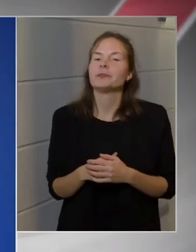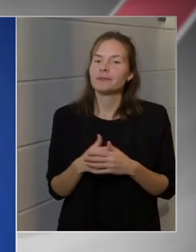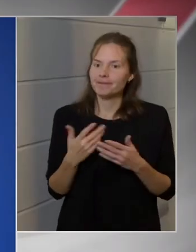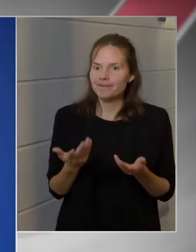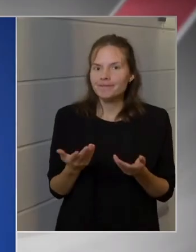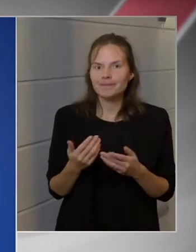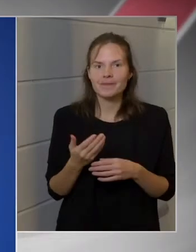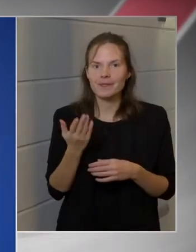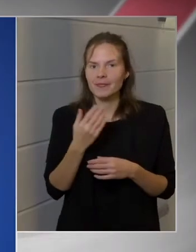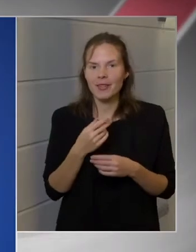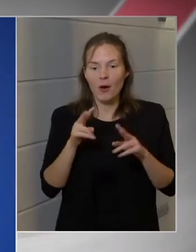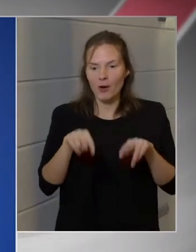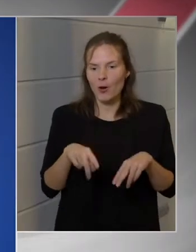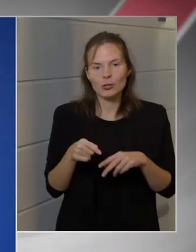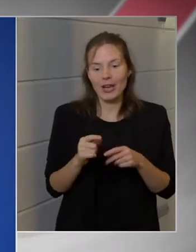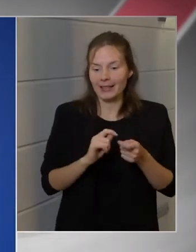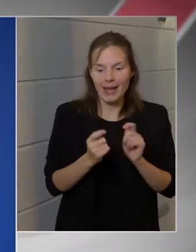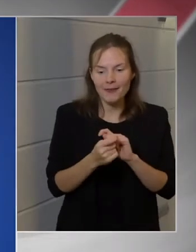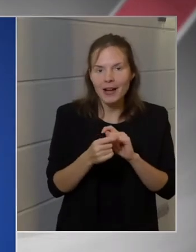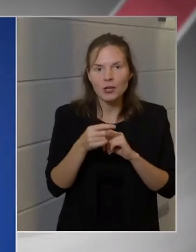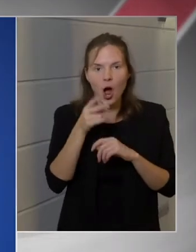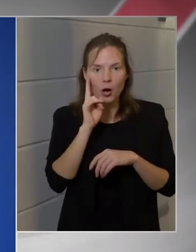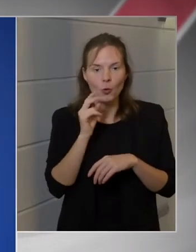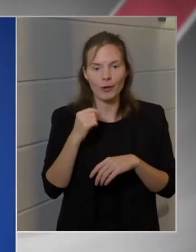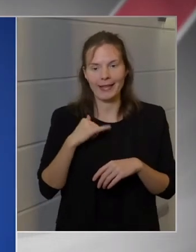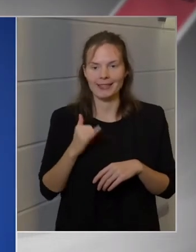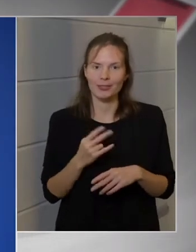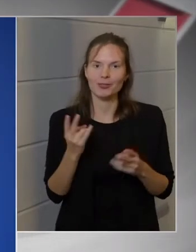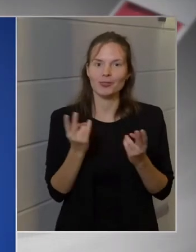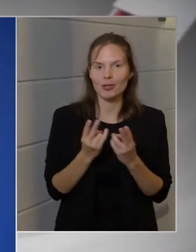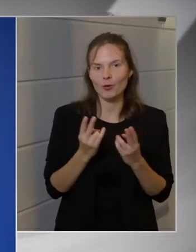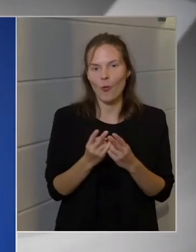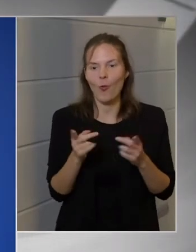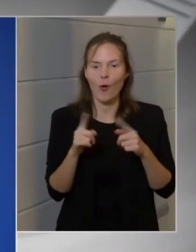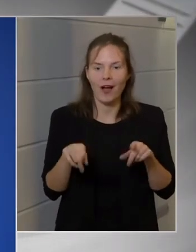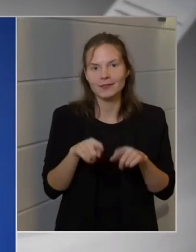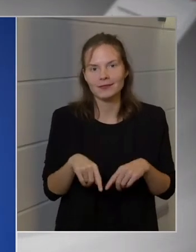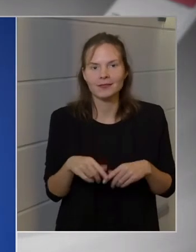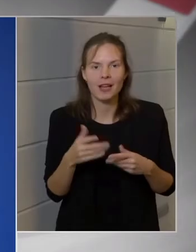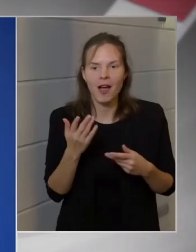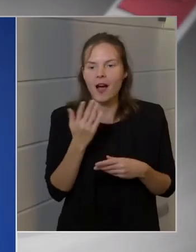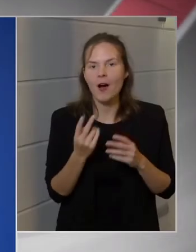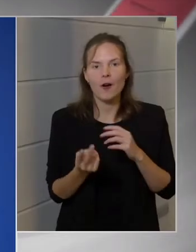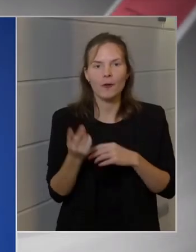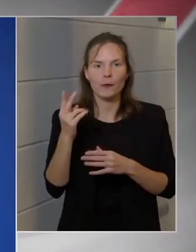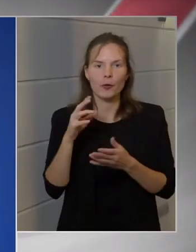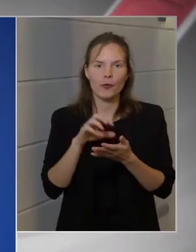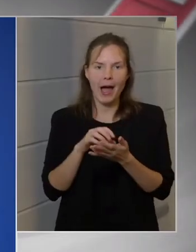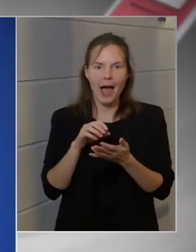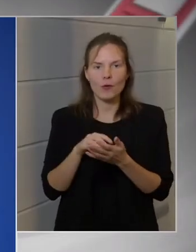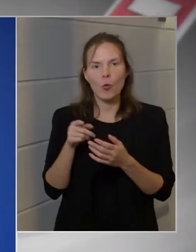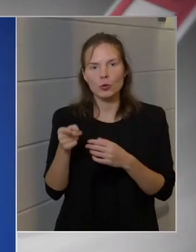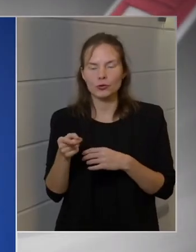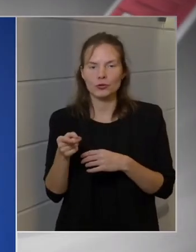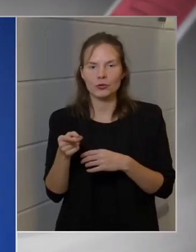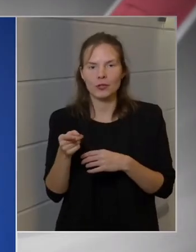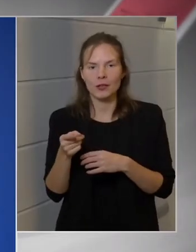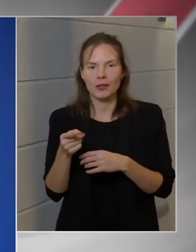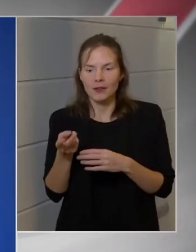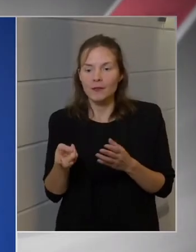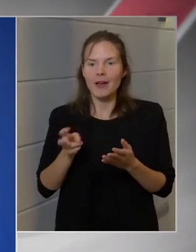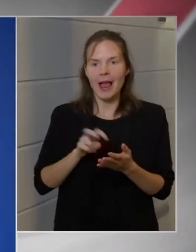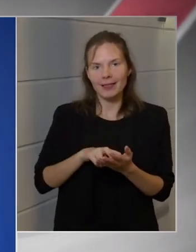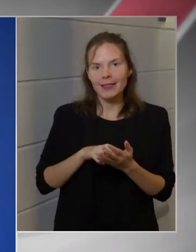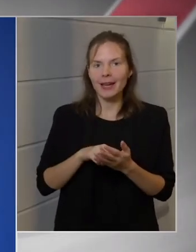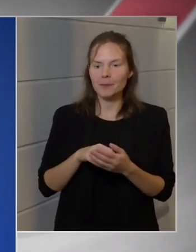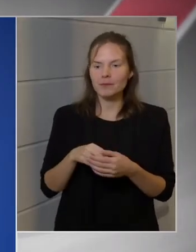Hát ha a valóság nem változik, akkor azért megszólalásaim is hasonlóak lesznek. Tehát higgyen, hogyha a főváros fellép a